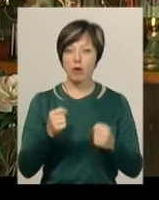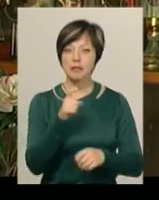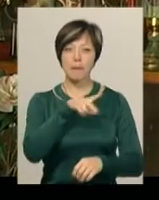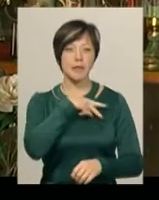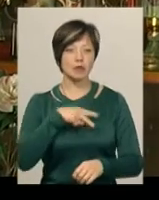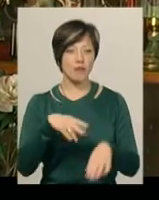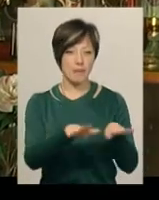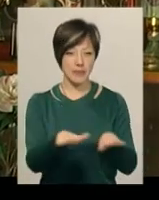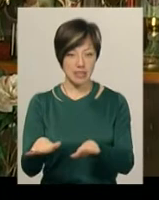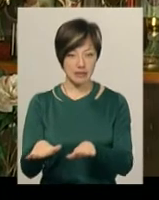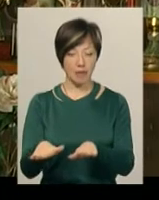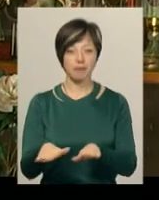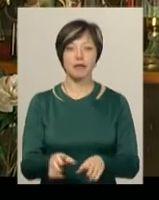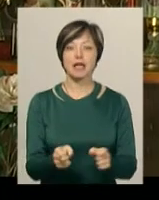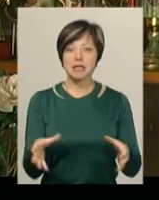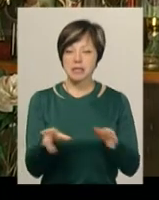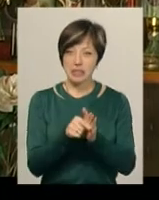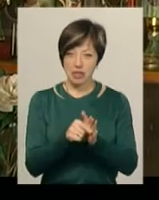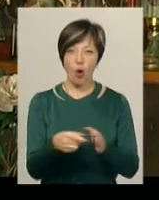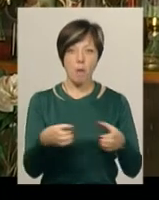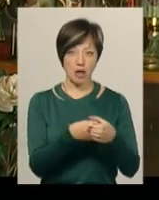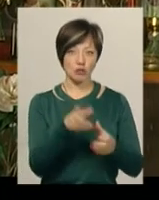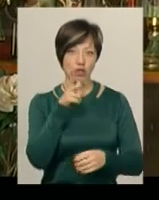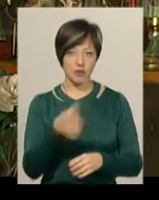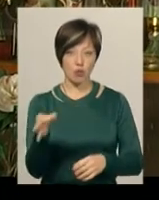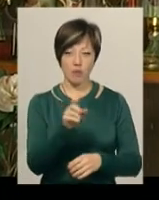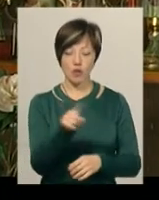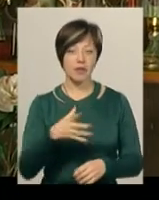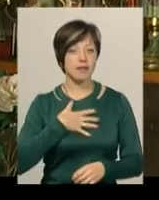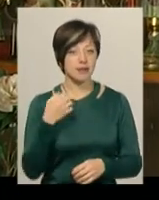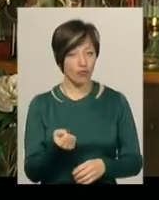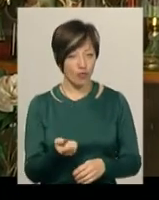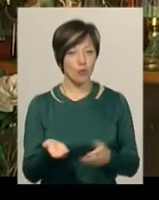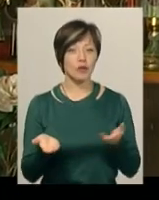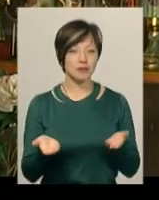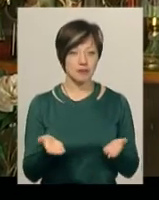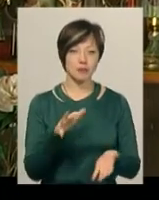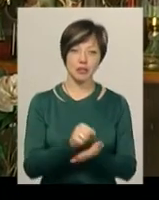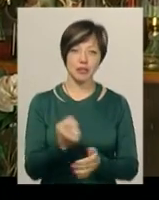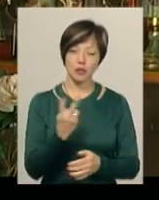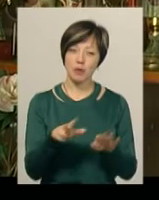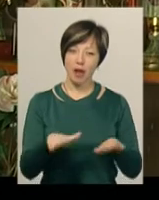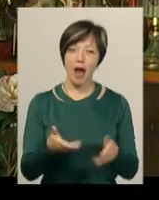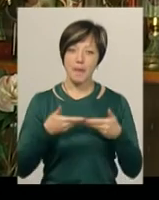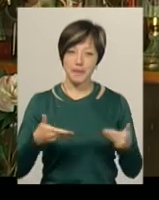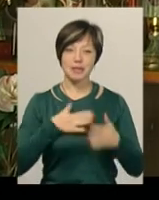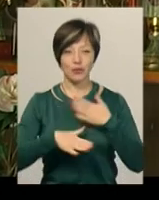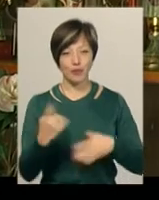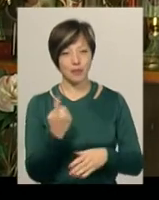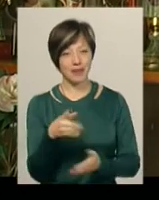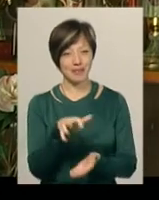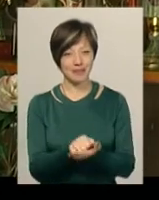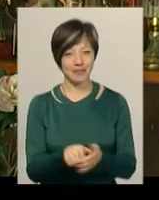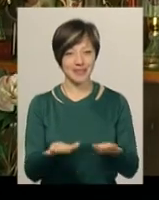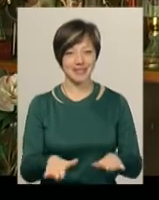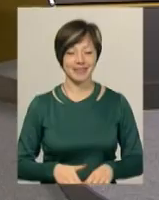призові місця з командою Чернівецької області. Вони не задоволені тим, що вони посіли друге місце, а ми задоволені тим, що ми посіли перше